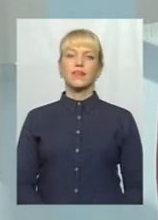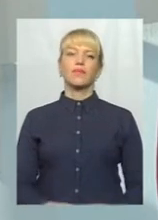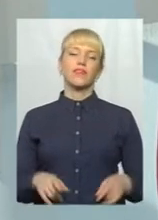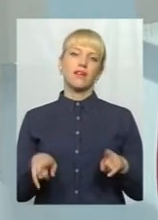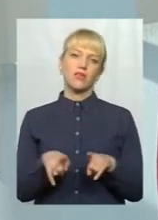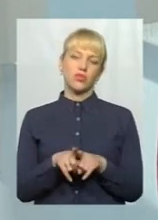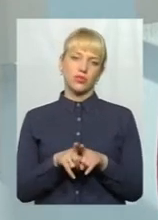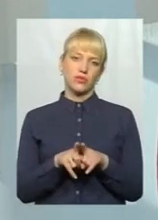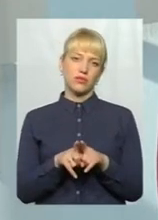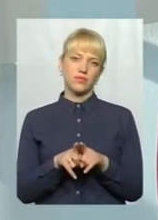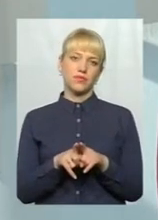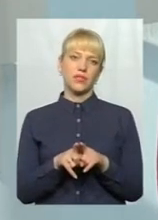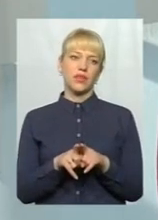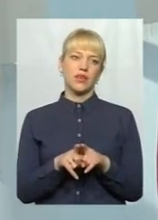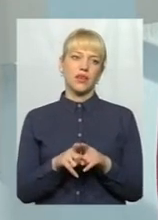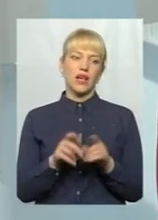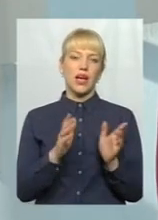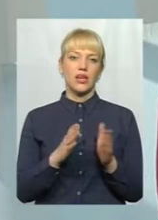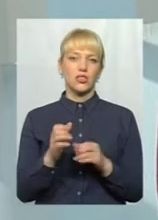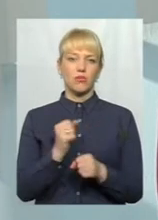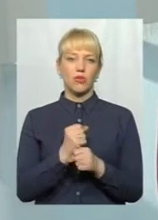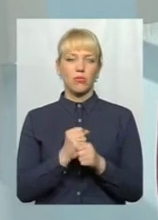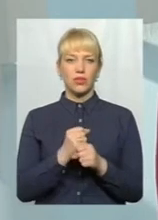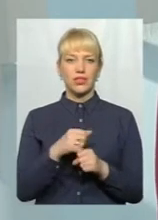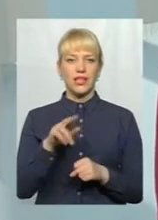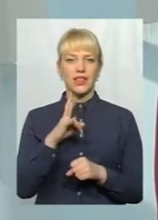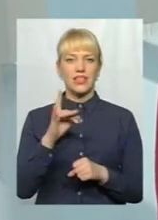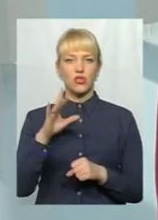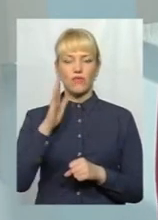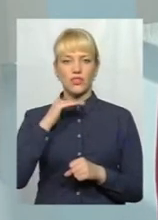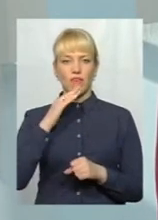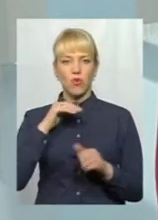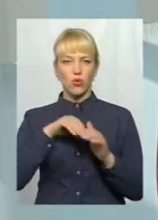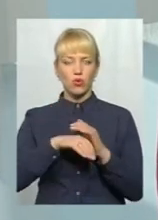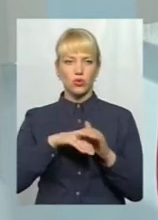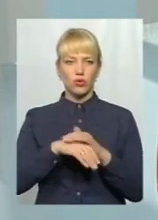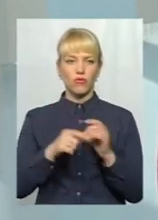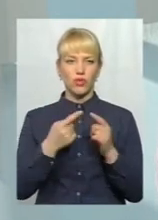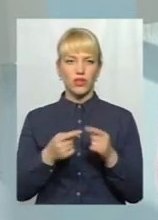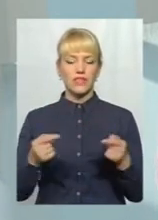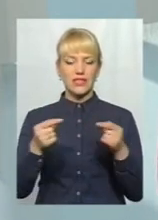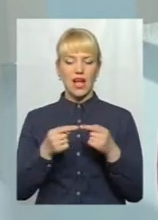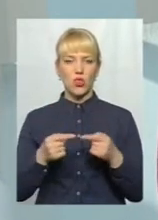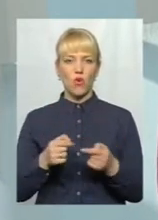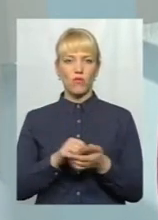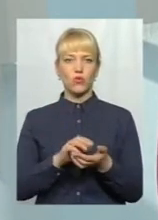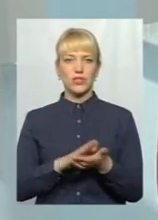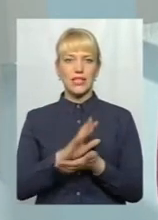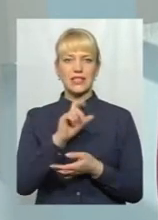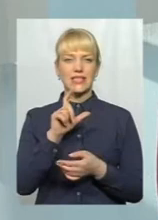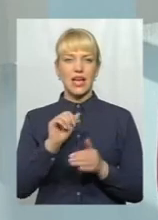Також режими роботи Дністровського водосховища, вони встановлюються за рекомендаціями між...